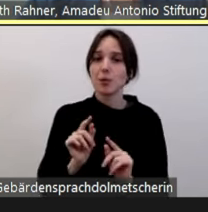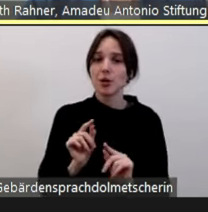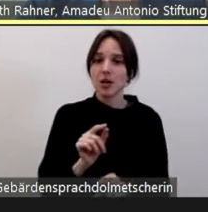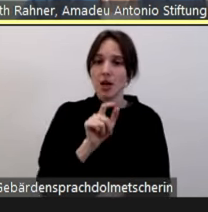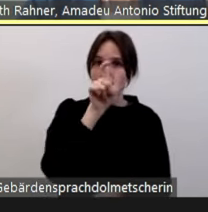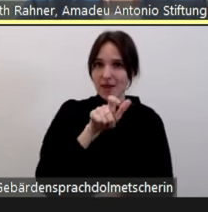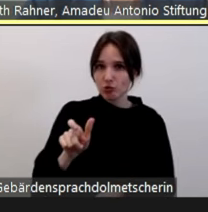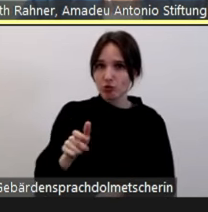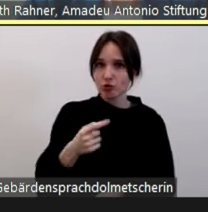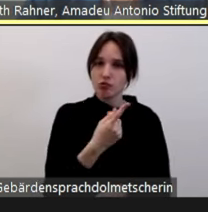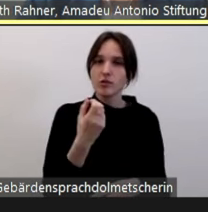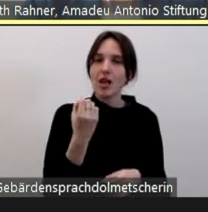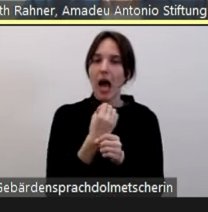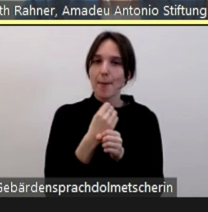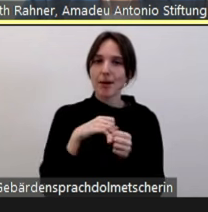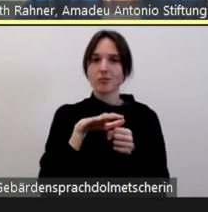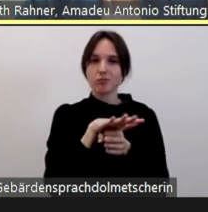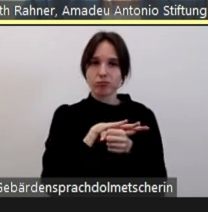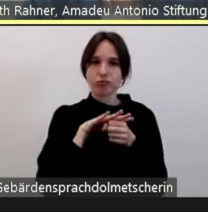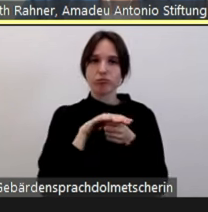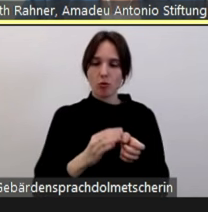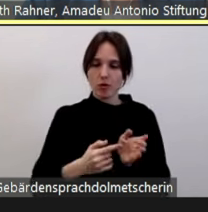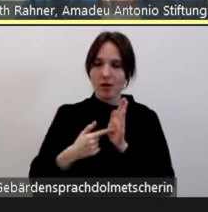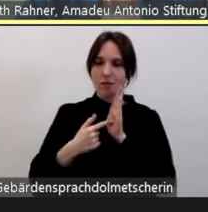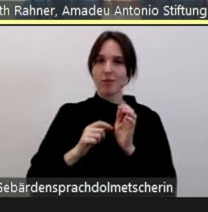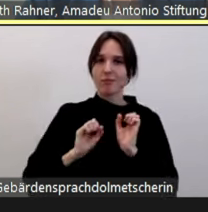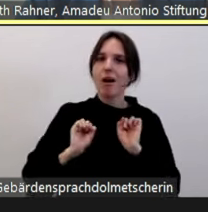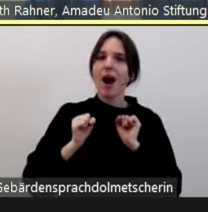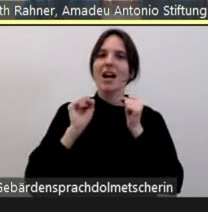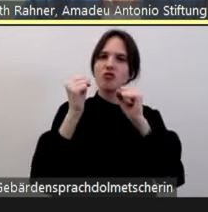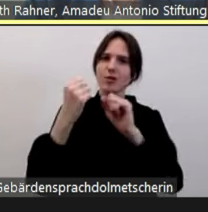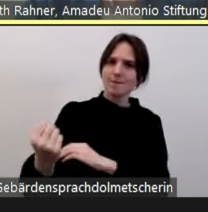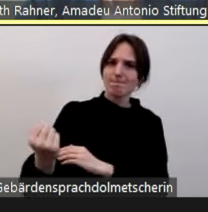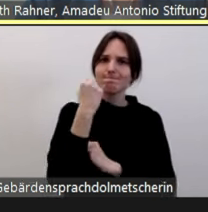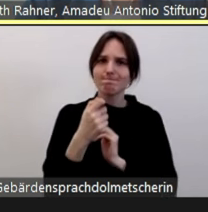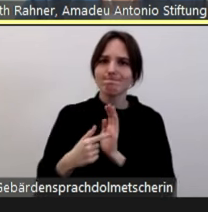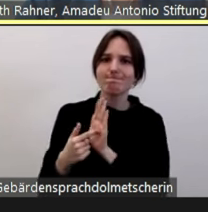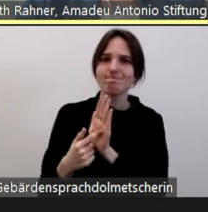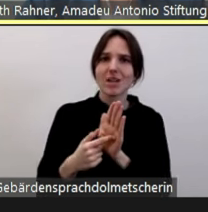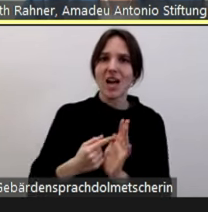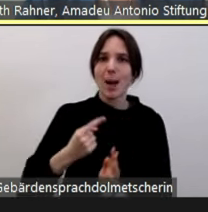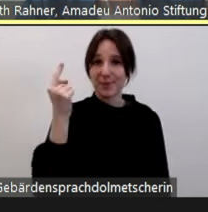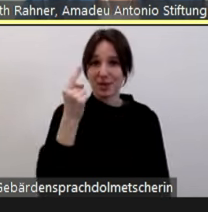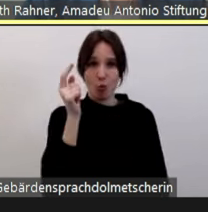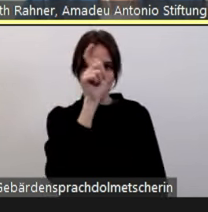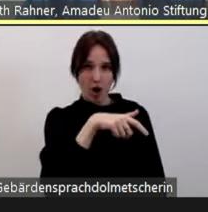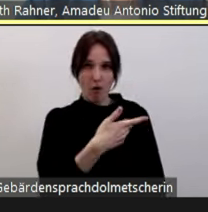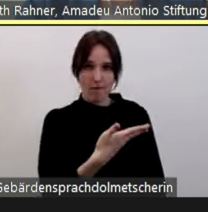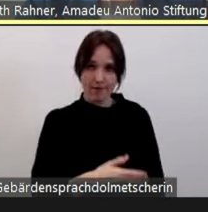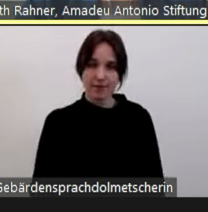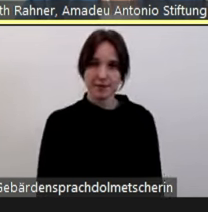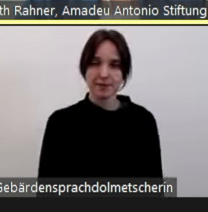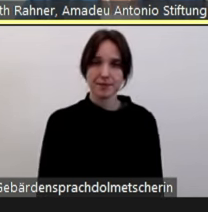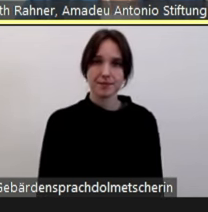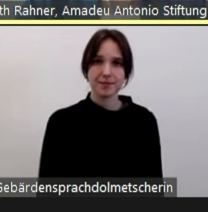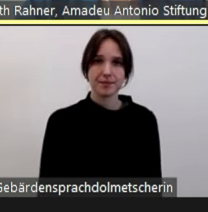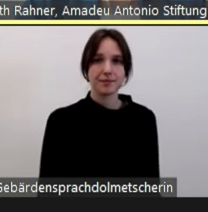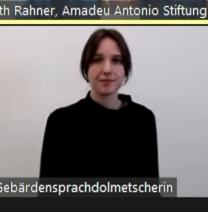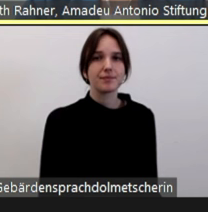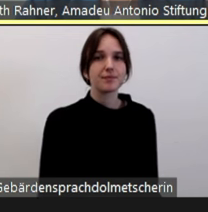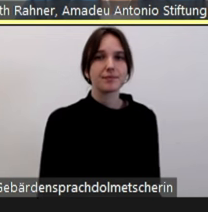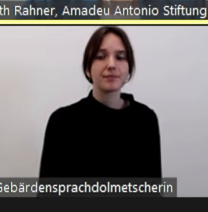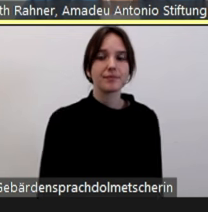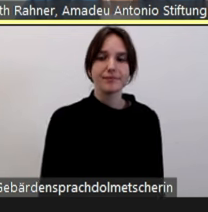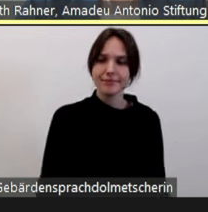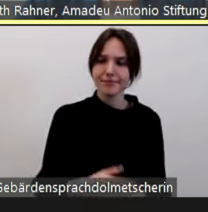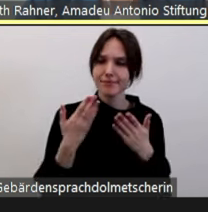Themenfeld arbeiten oder dafür stehen oder sich dazu äußern, dass die bedroht werden. Und das macht einfach wirklich einen besonders